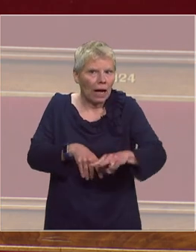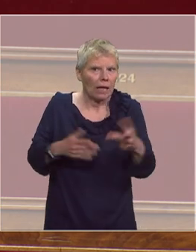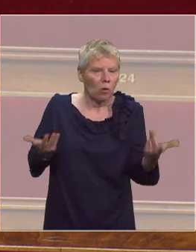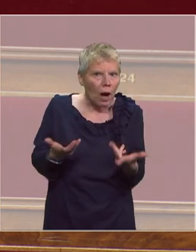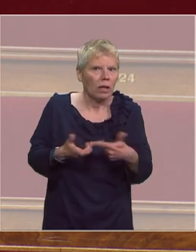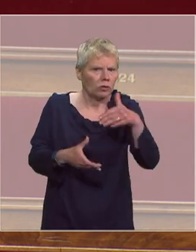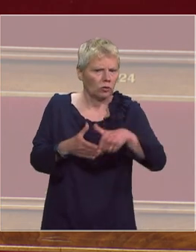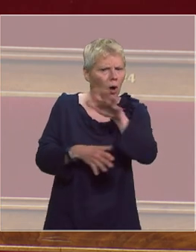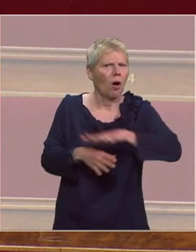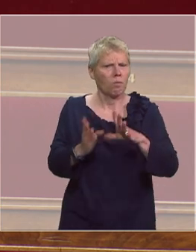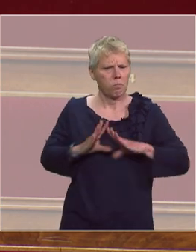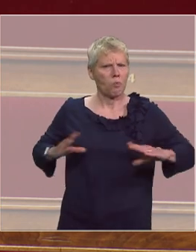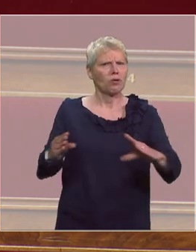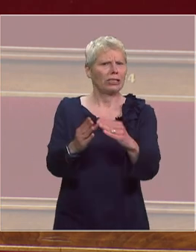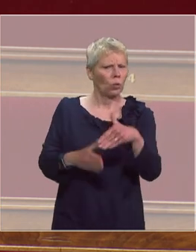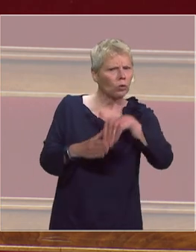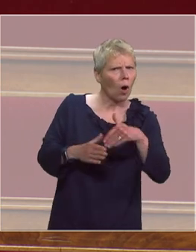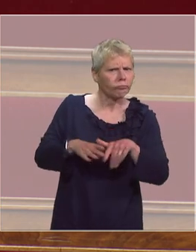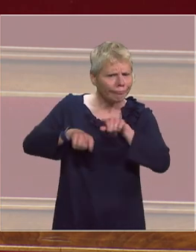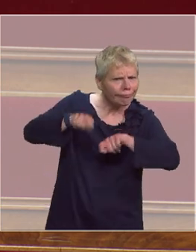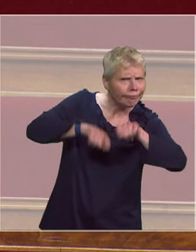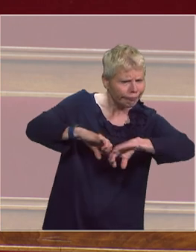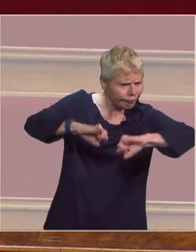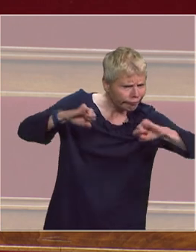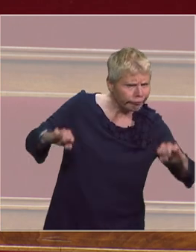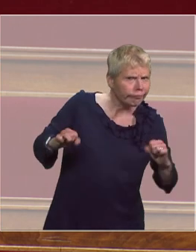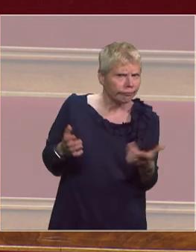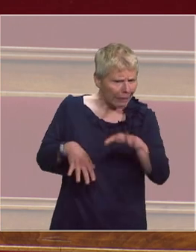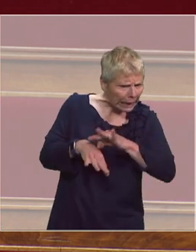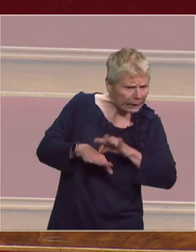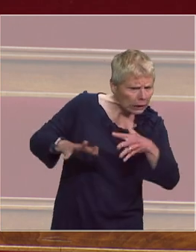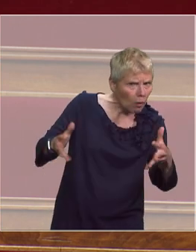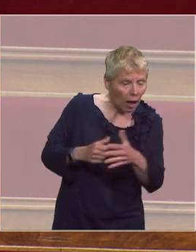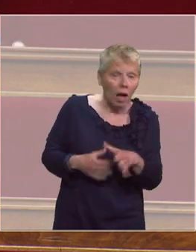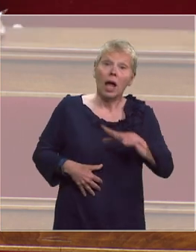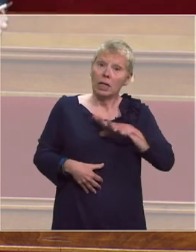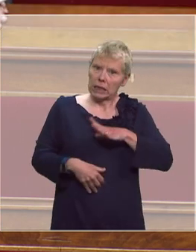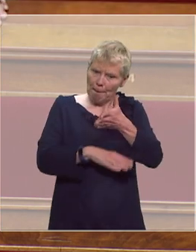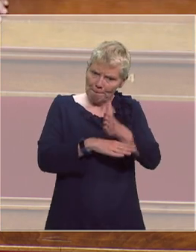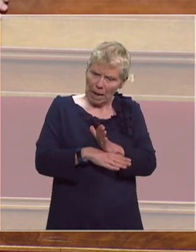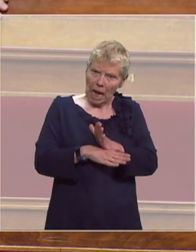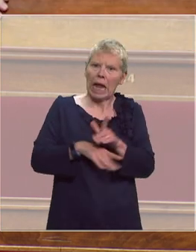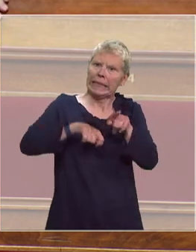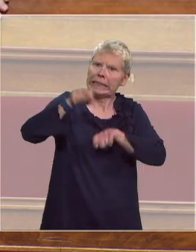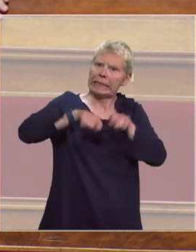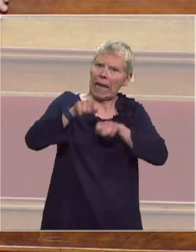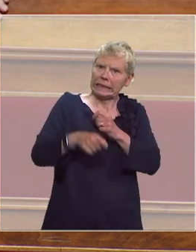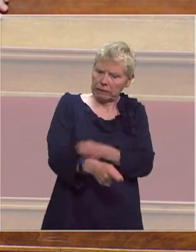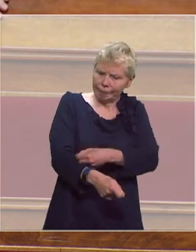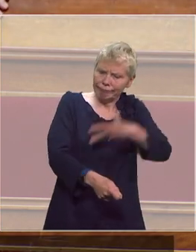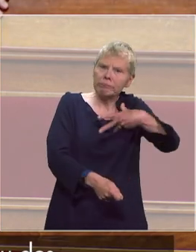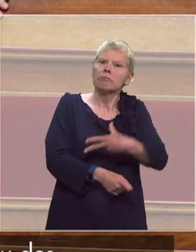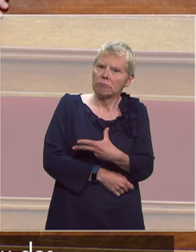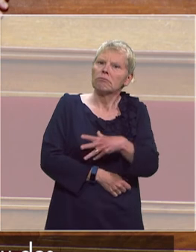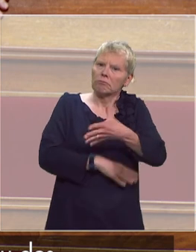'état immunitaire de la population et éviter la contagion. On a des tests sérologiques fiables, monsieur le ministre vient de nous le dire, c'est une